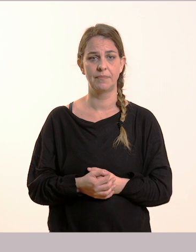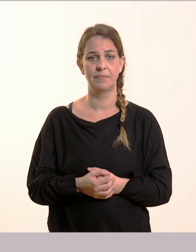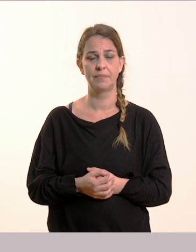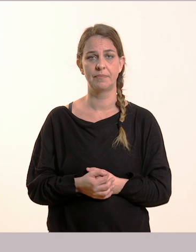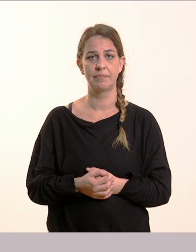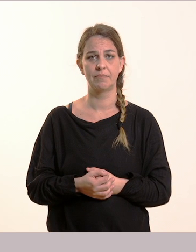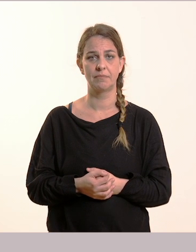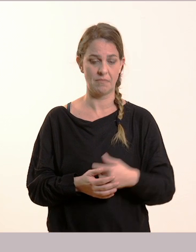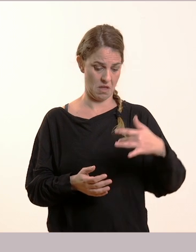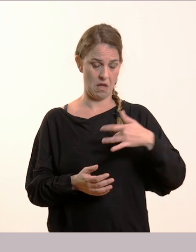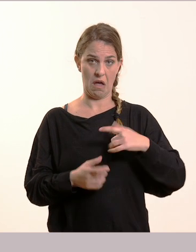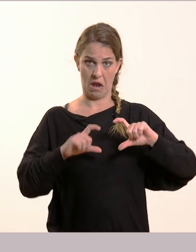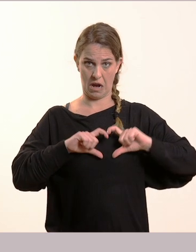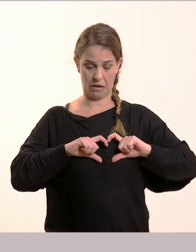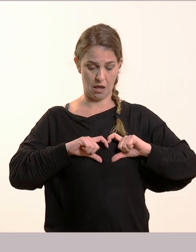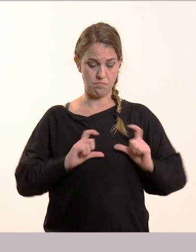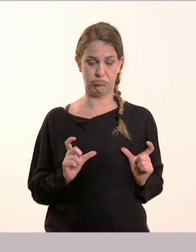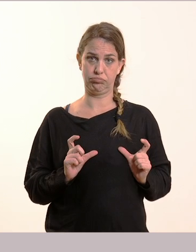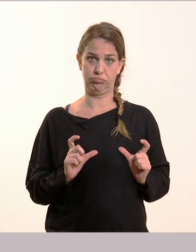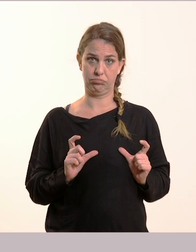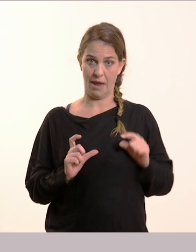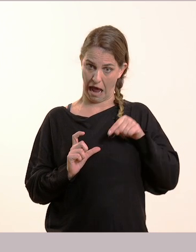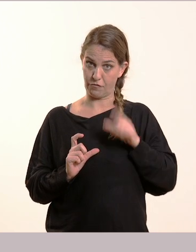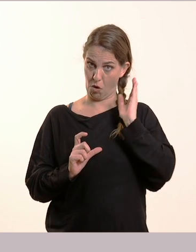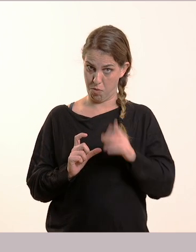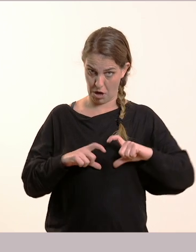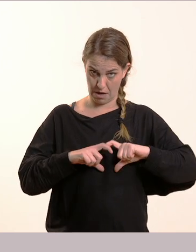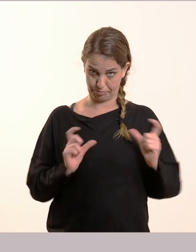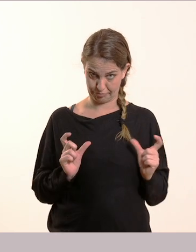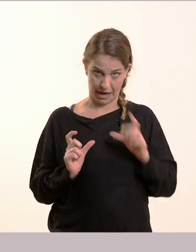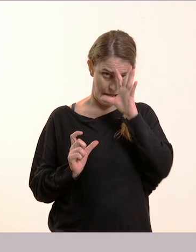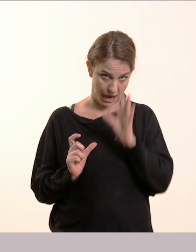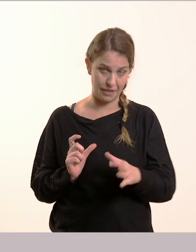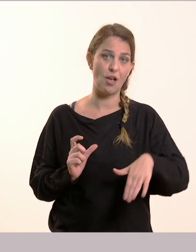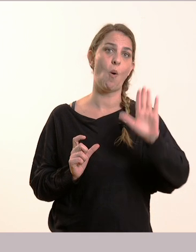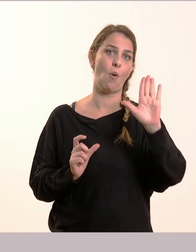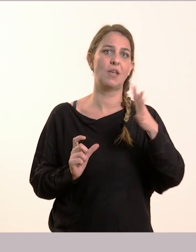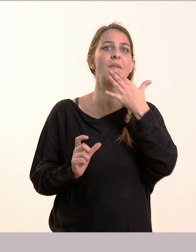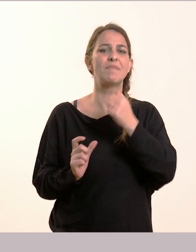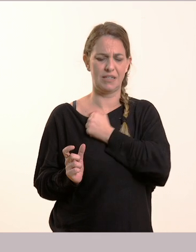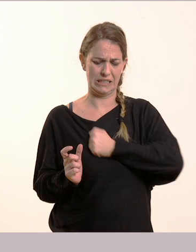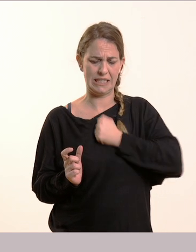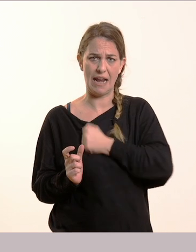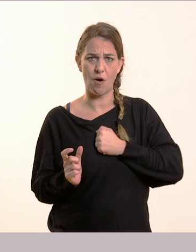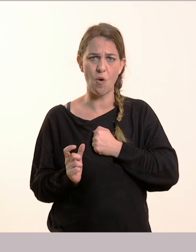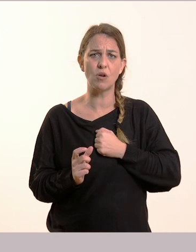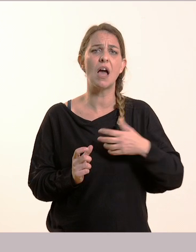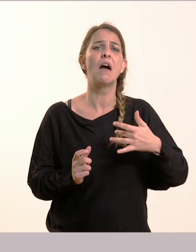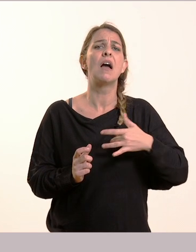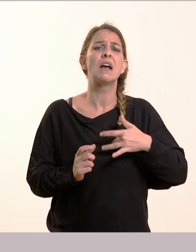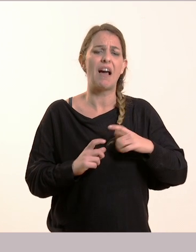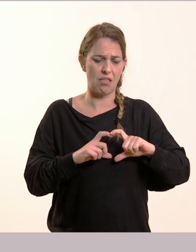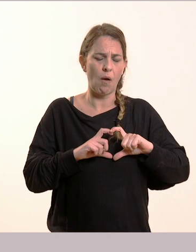Ράγισε η καρδιά μου! Ραγίζει η καρδιά? Όχι, δεν ραγίζει! Αλλά από ό,τι λείπει και τη στεναχώρια νιώθουμε έτσι ένα βάρος στην καρδιά μας!